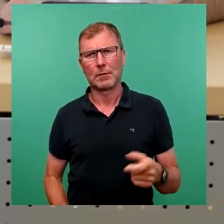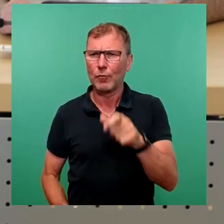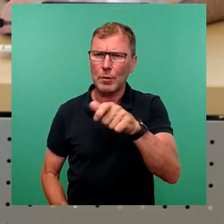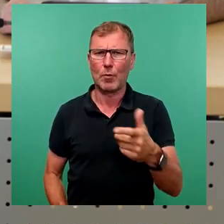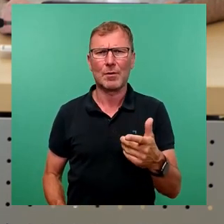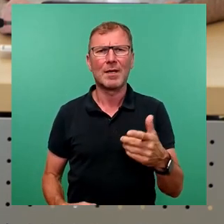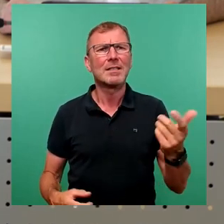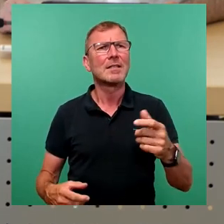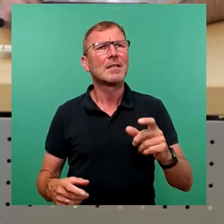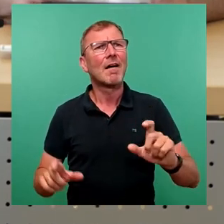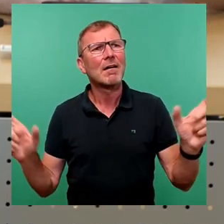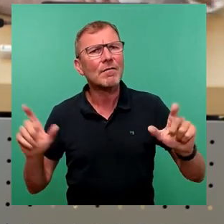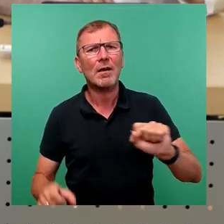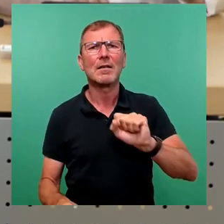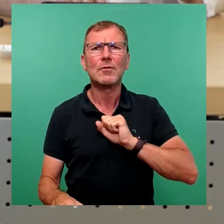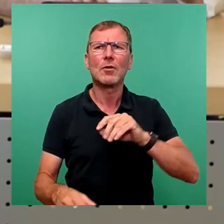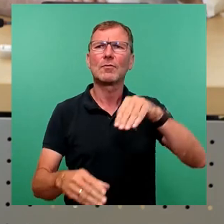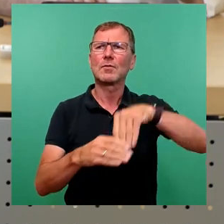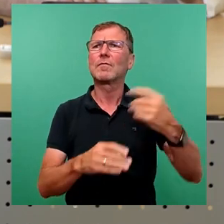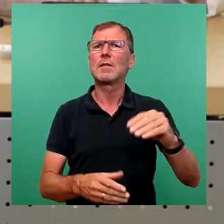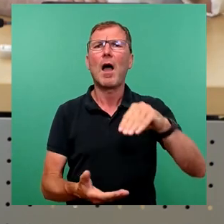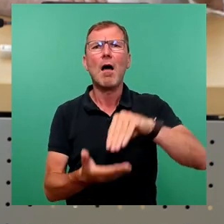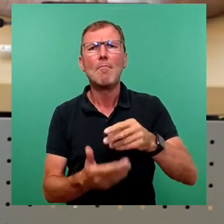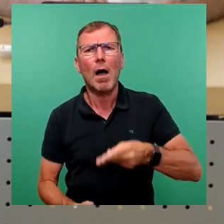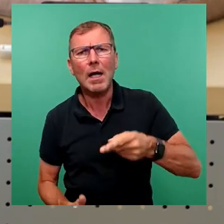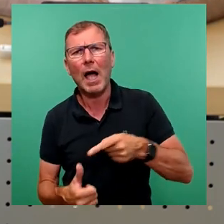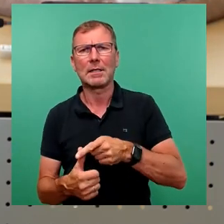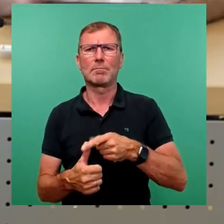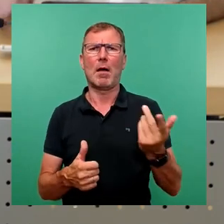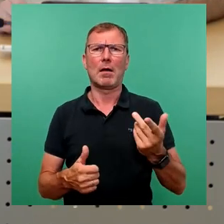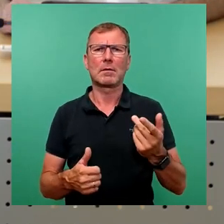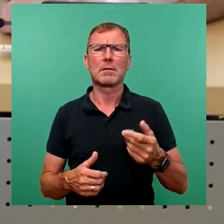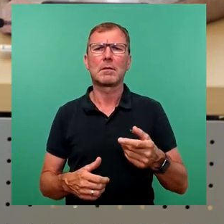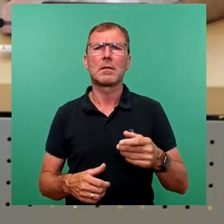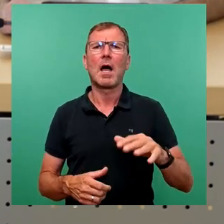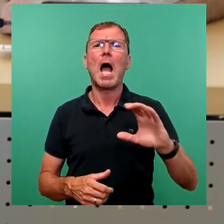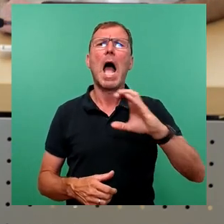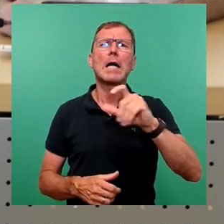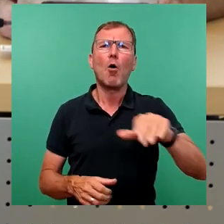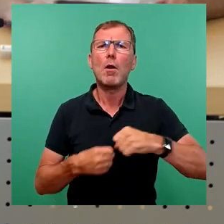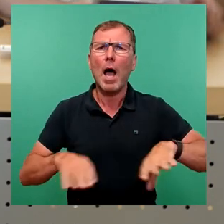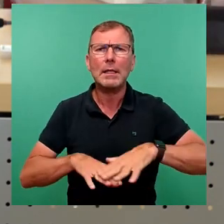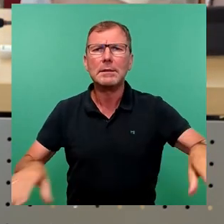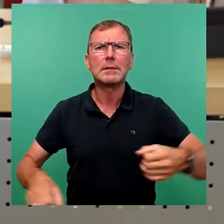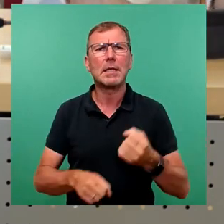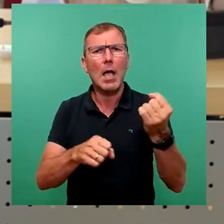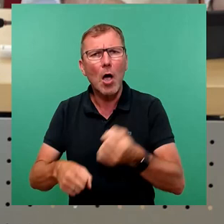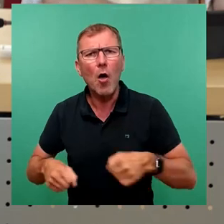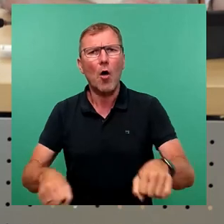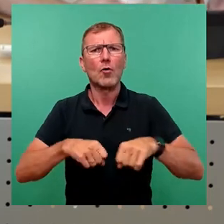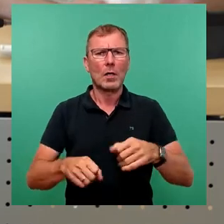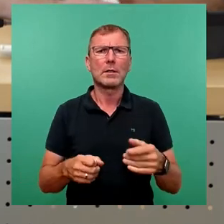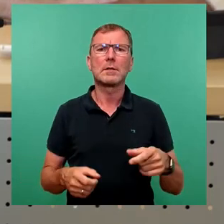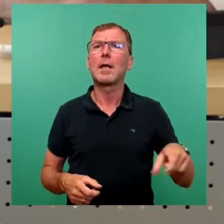wie die Parkeisenbahn, das Gondeln auf dem Carollasee oder auch das Elbeschwimmen,